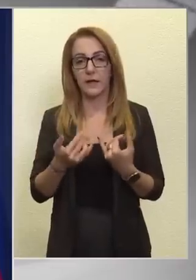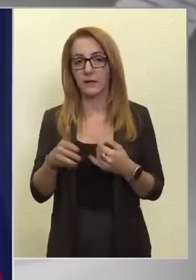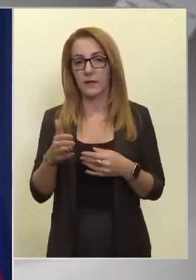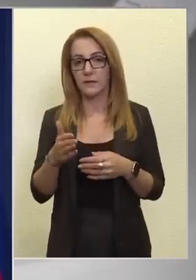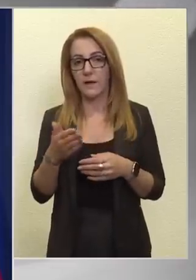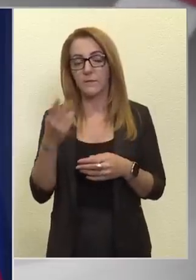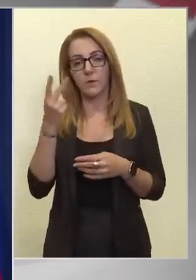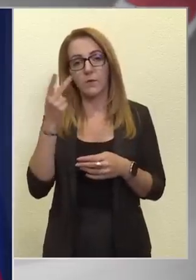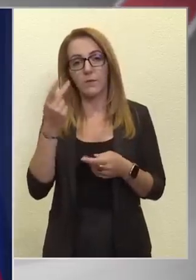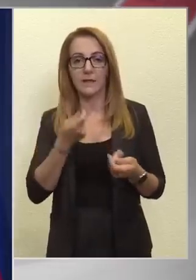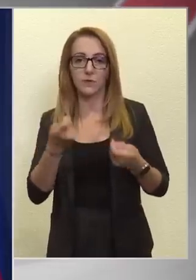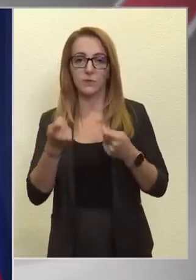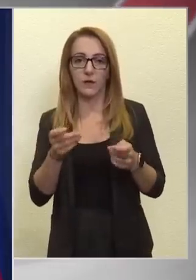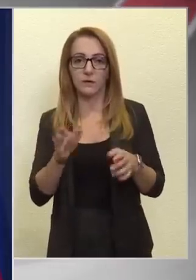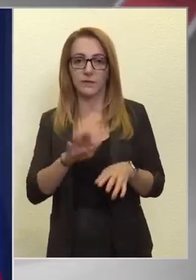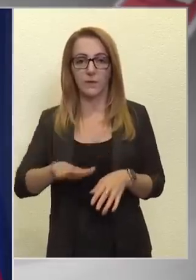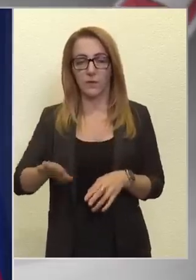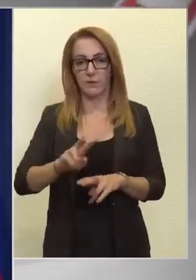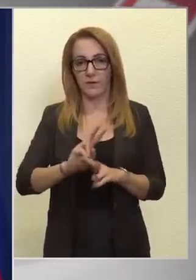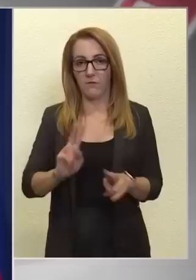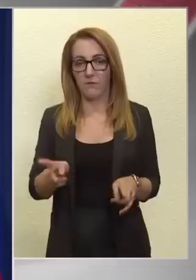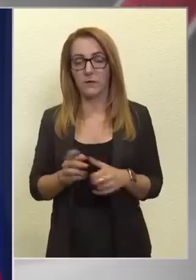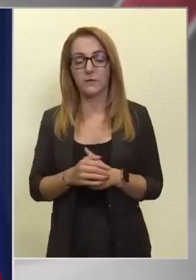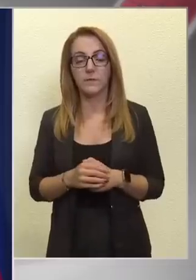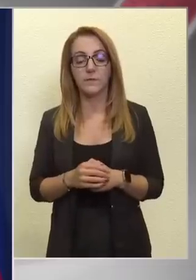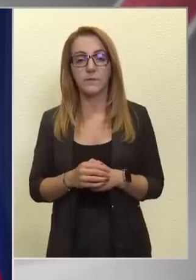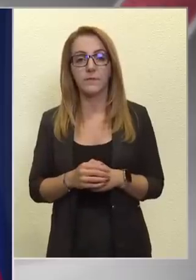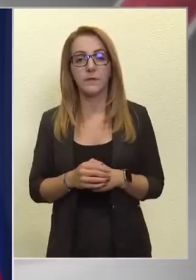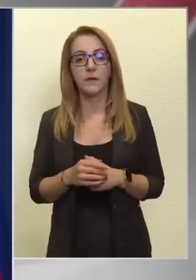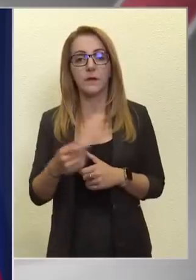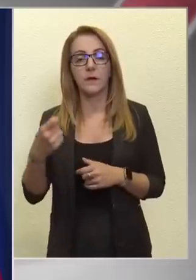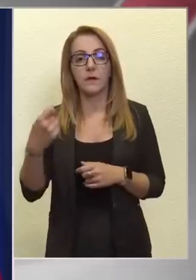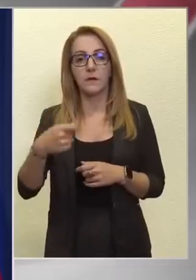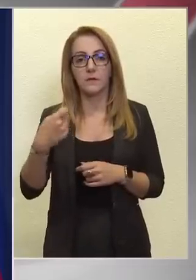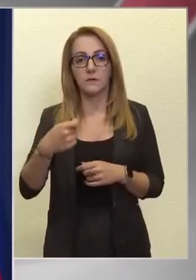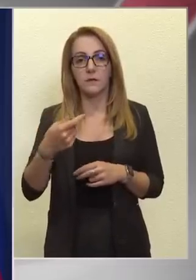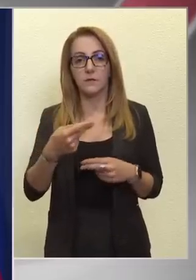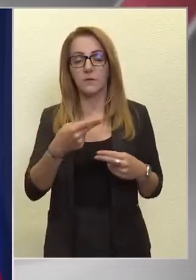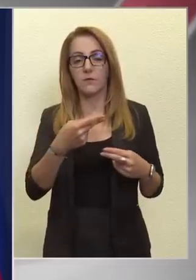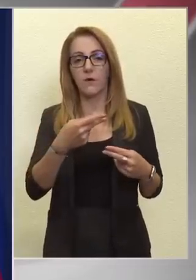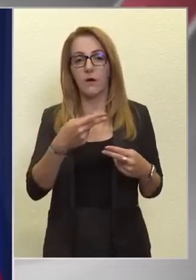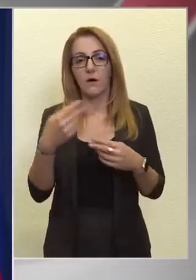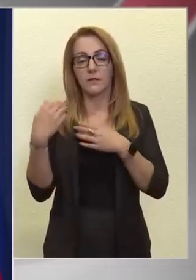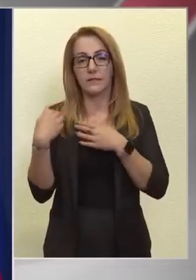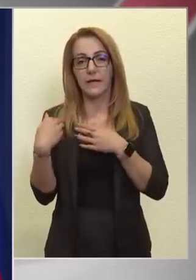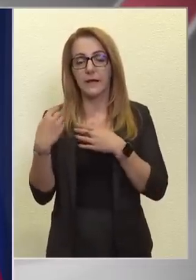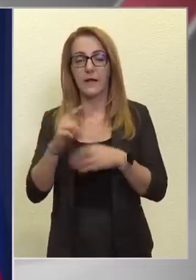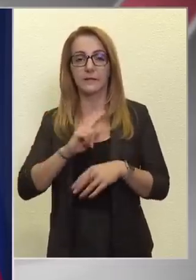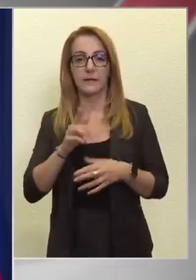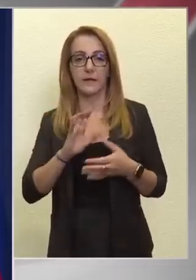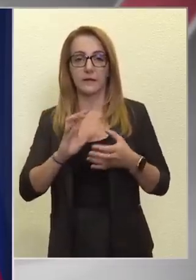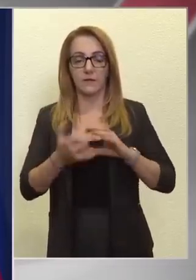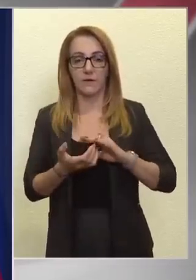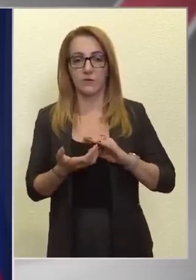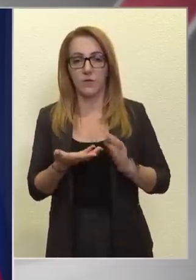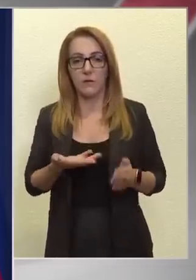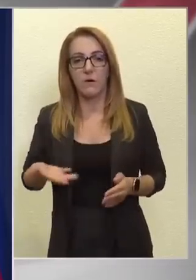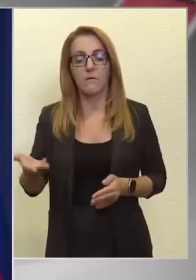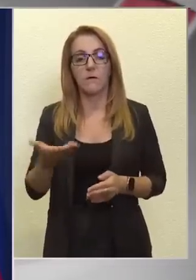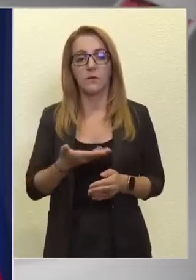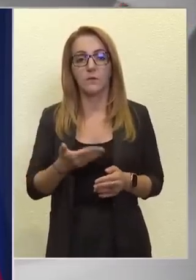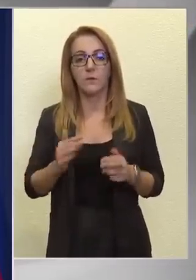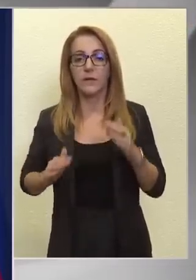normális piaci körülmények vannak. Egy szankcióval terhelt energiaválságban vagyunk. Az